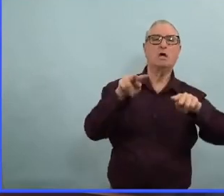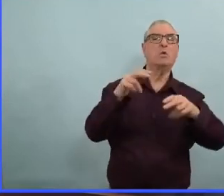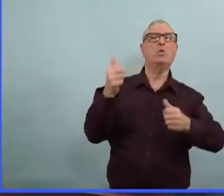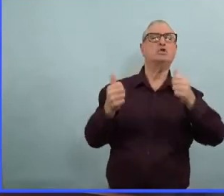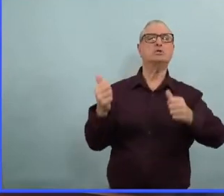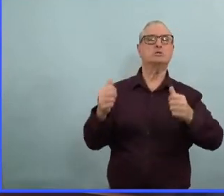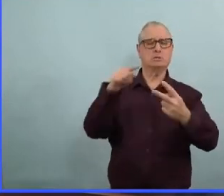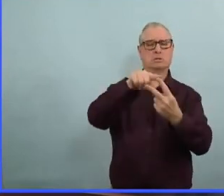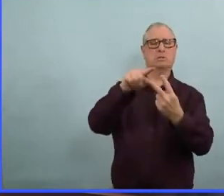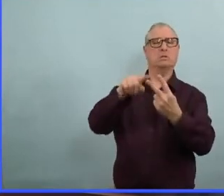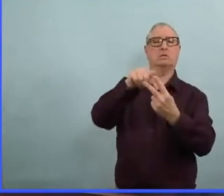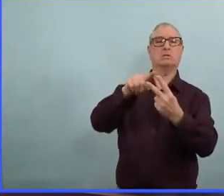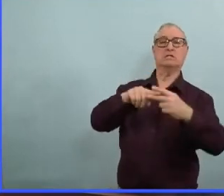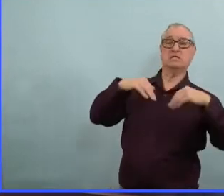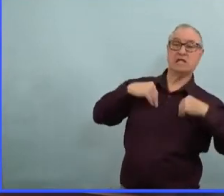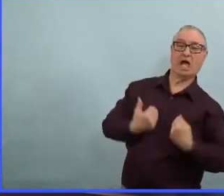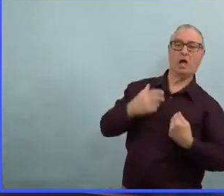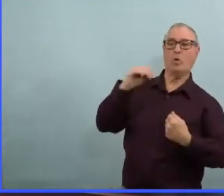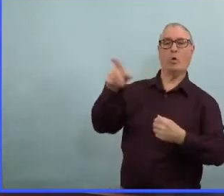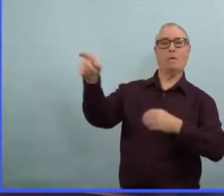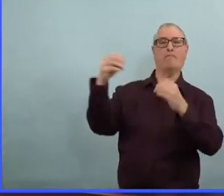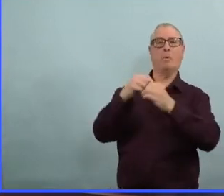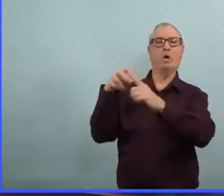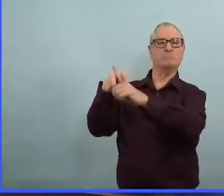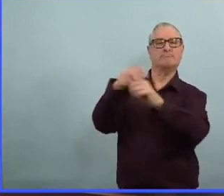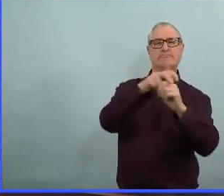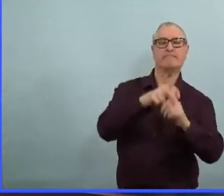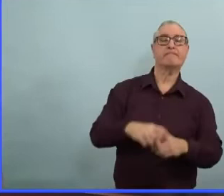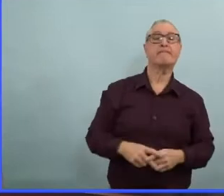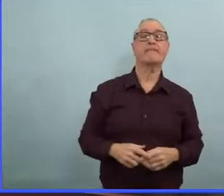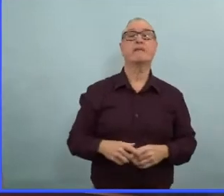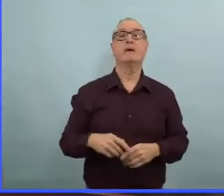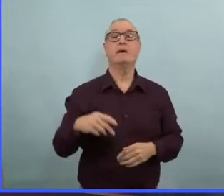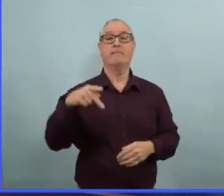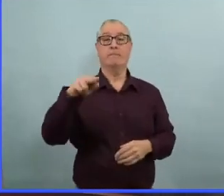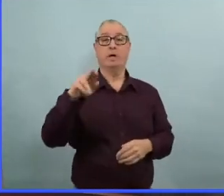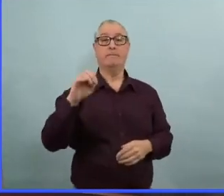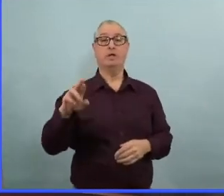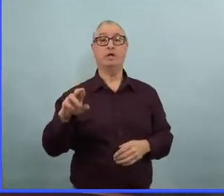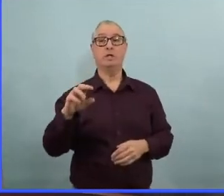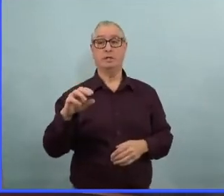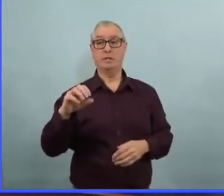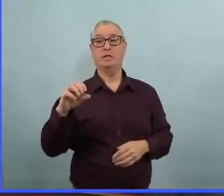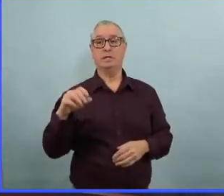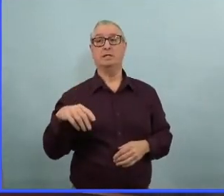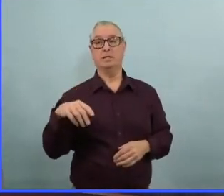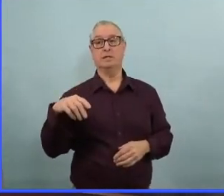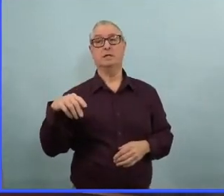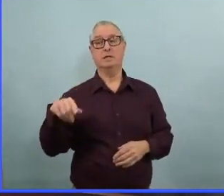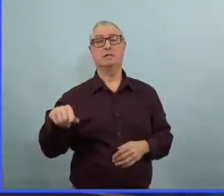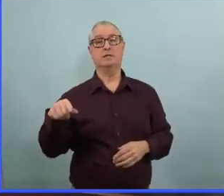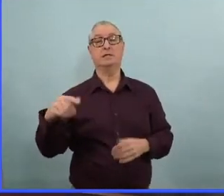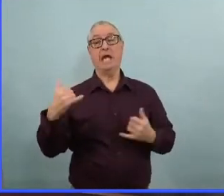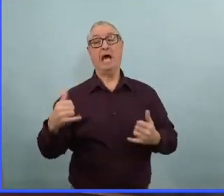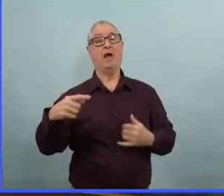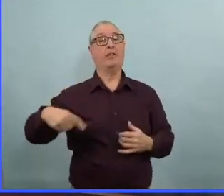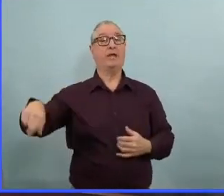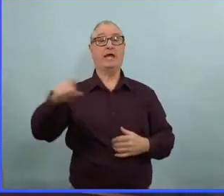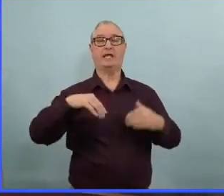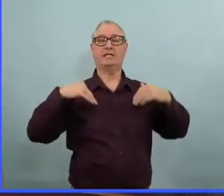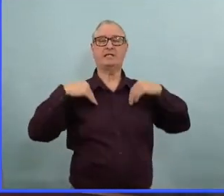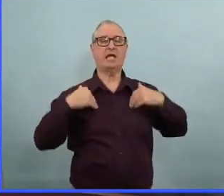nos diverses communautés et je crois qu le ressent tous. Mais à l'évidence lorsqu'on parle de l'application de la loi